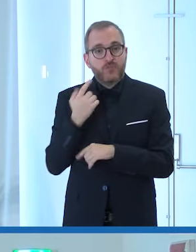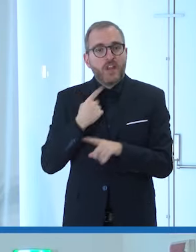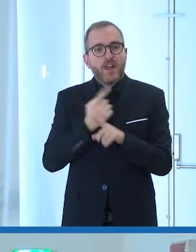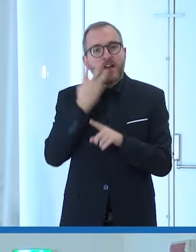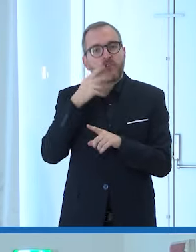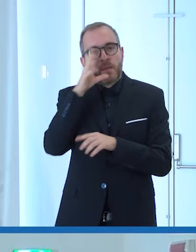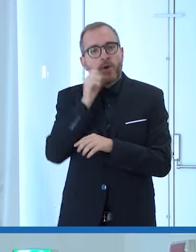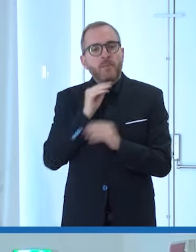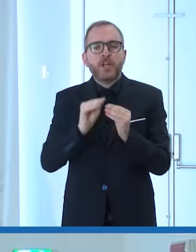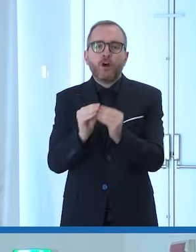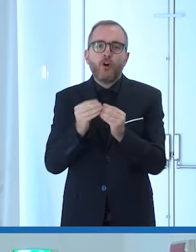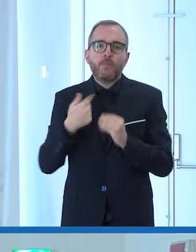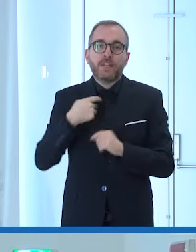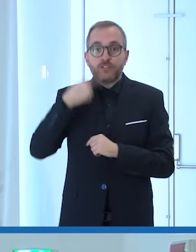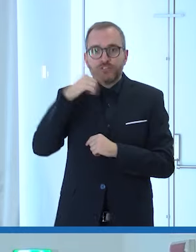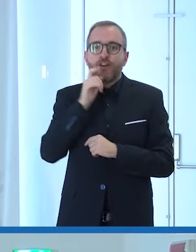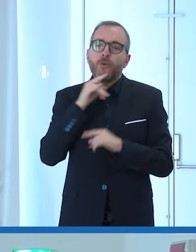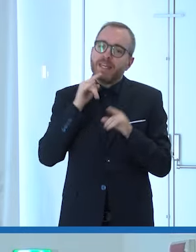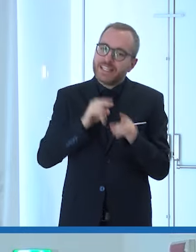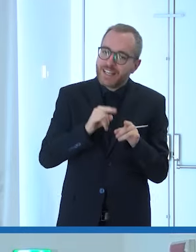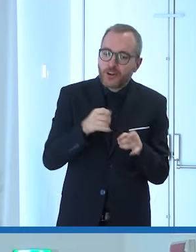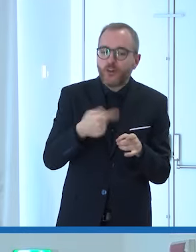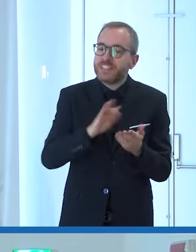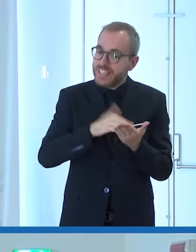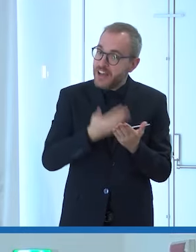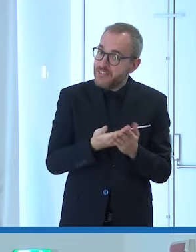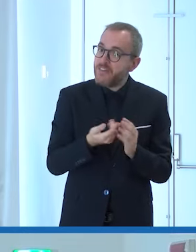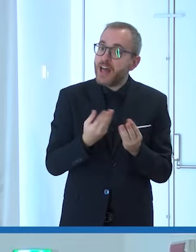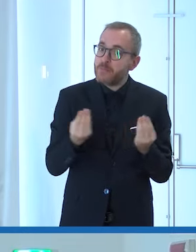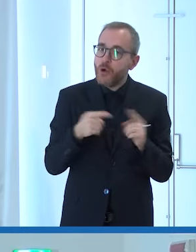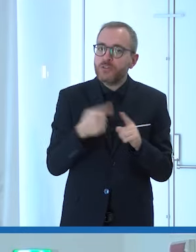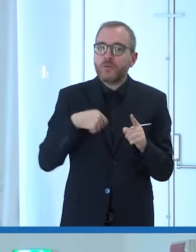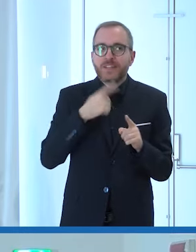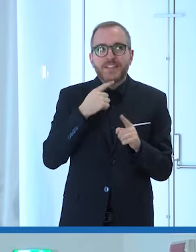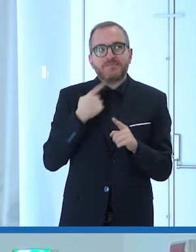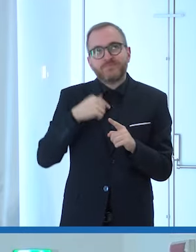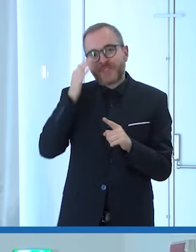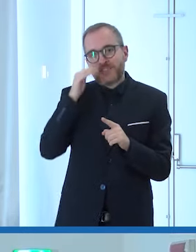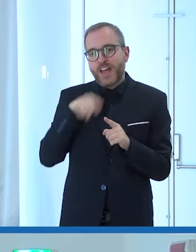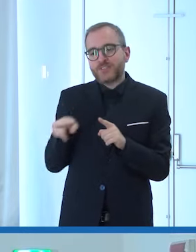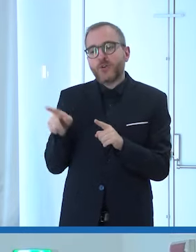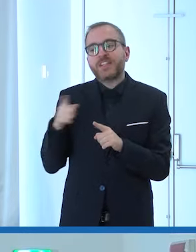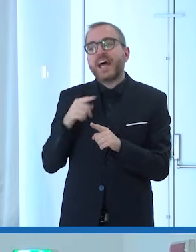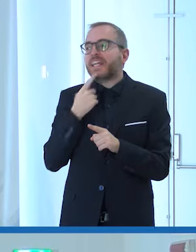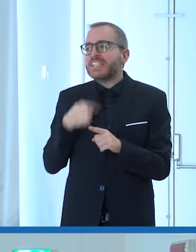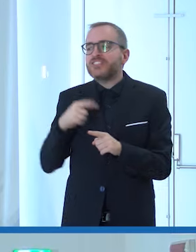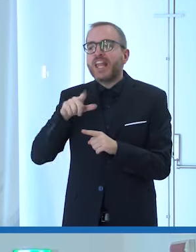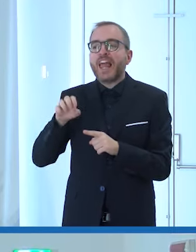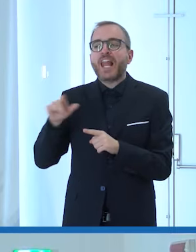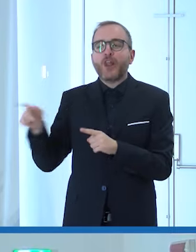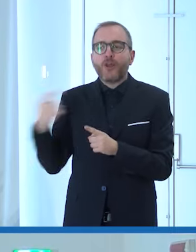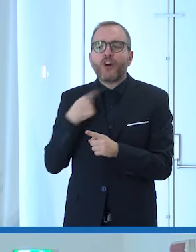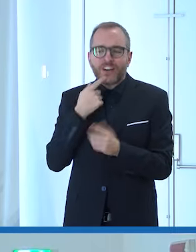capire come so che alcune volte conta l'ironia quindi mi piace ascoltare quello che ci dirà Lello concludo